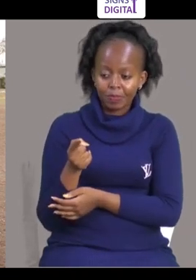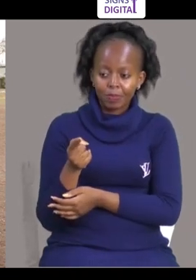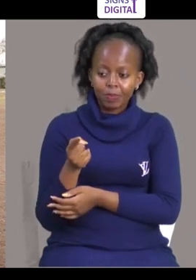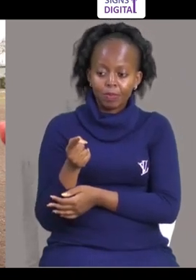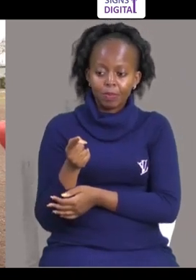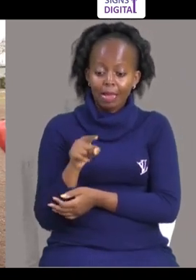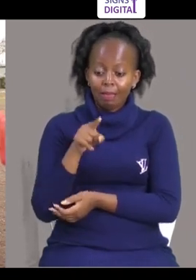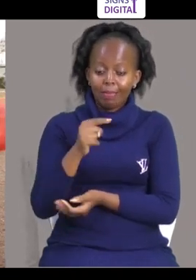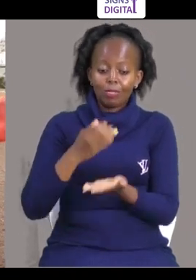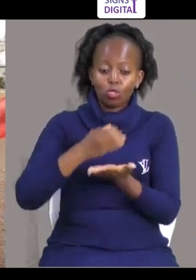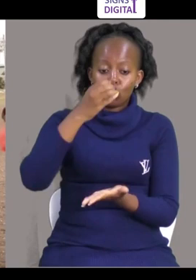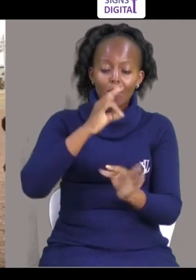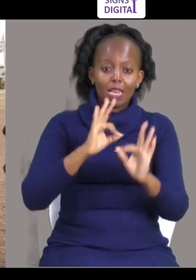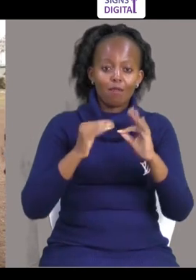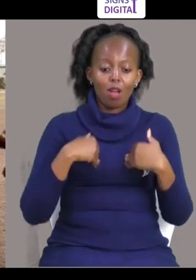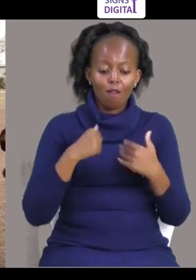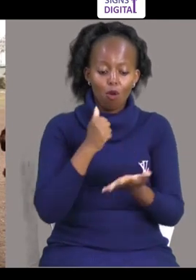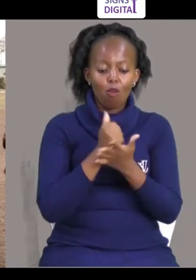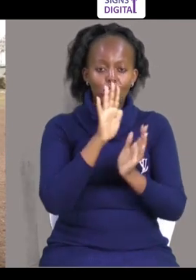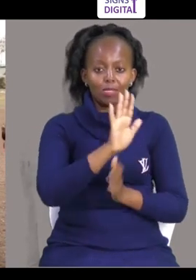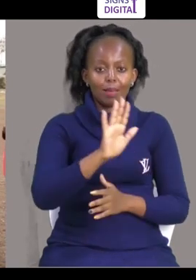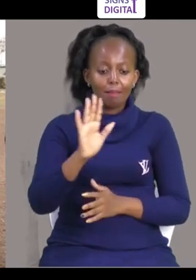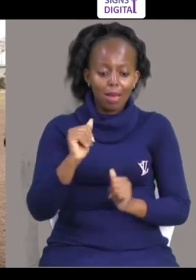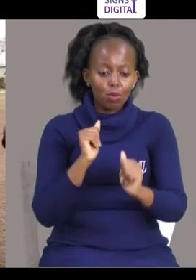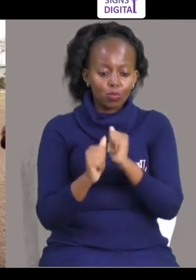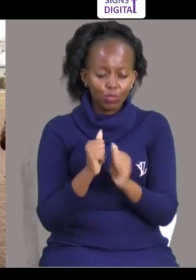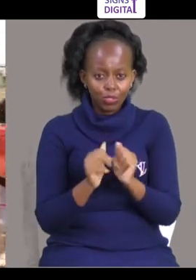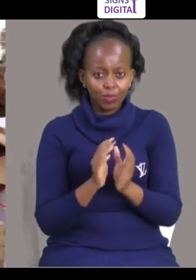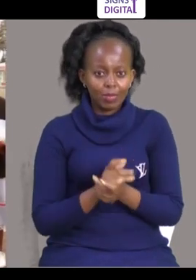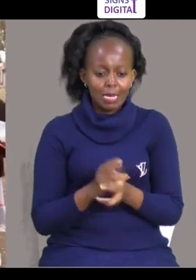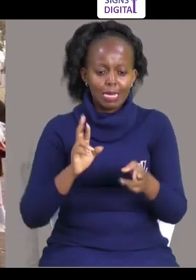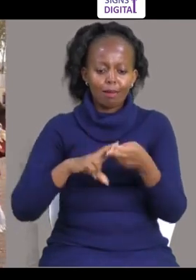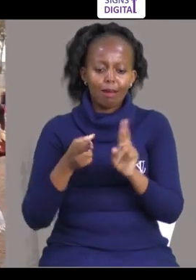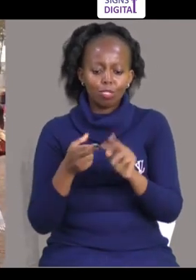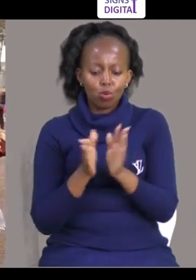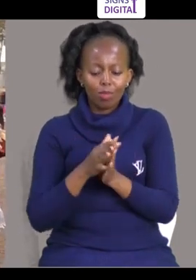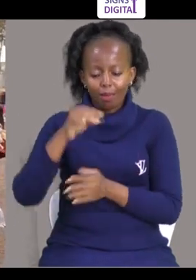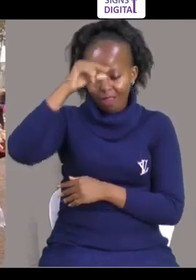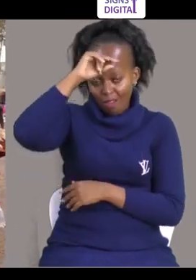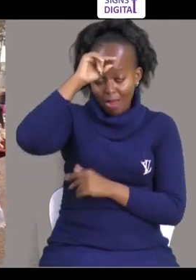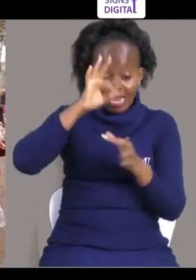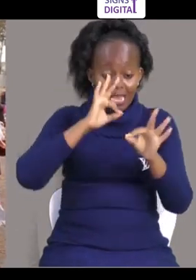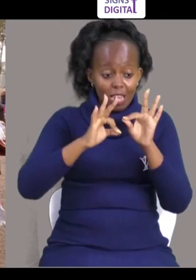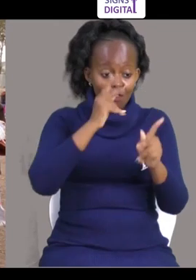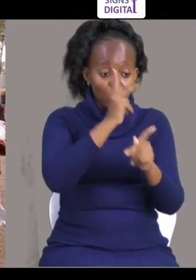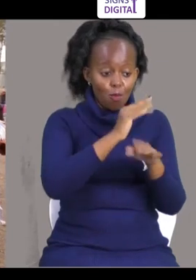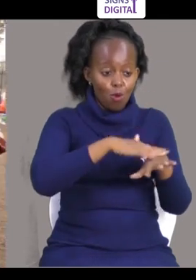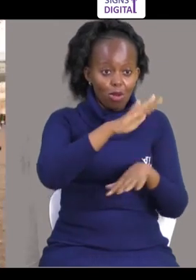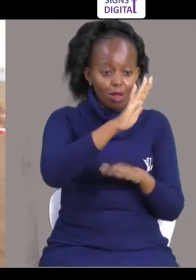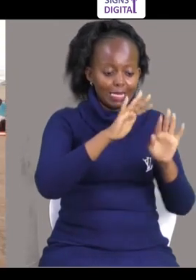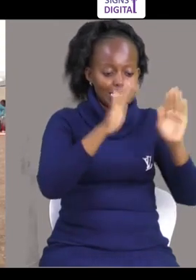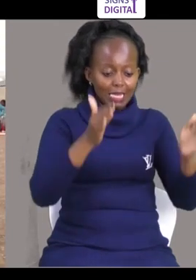biyo tulianza nazo Na hizi chupa, hizi chupa kama ukona ofisi yako Hapai na usikama na maboya